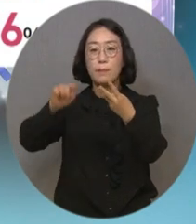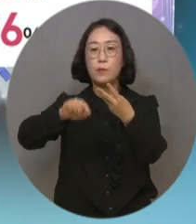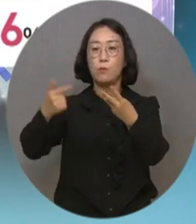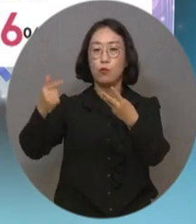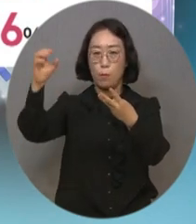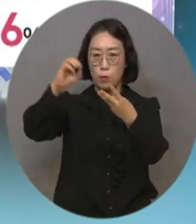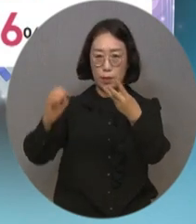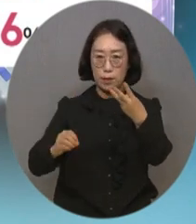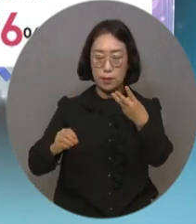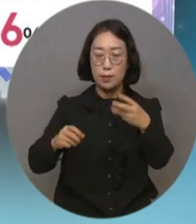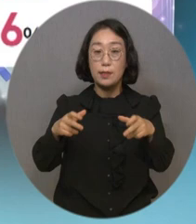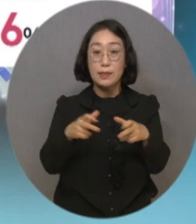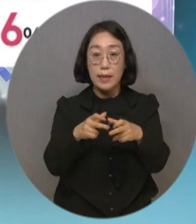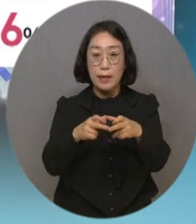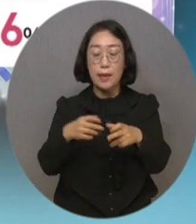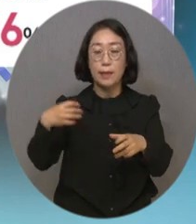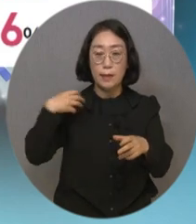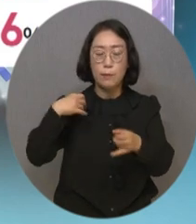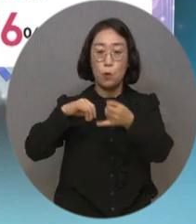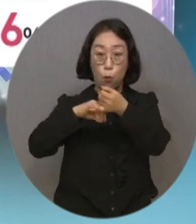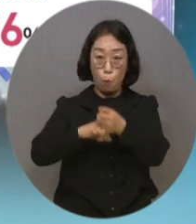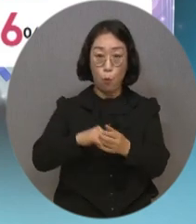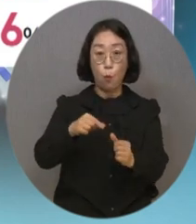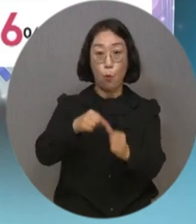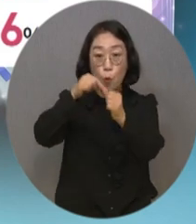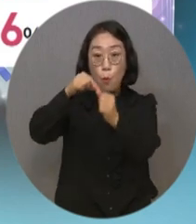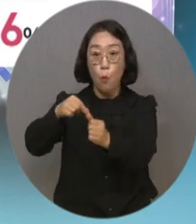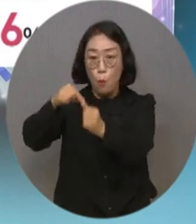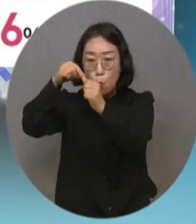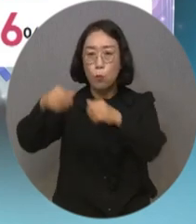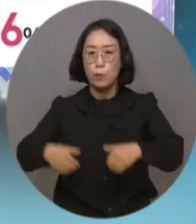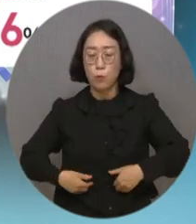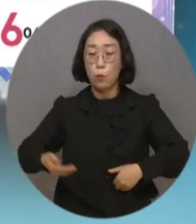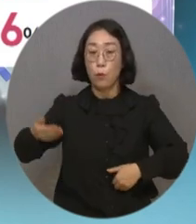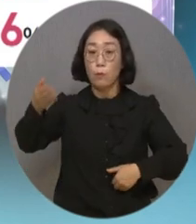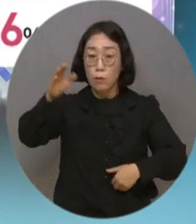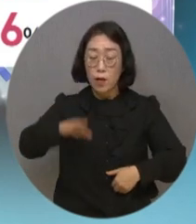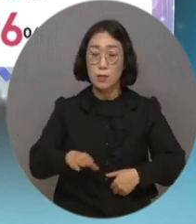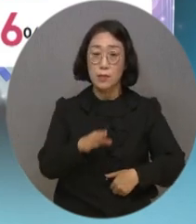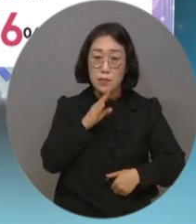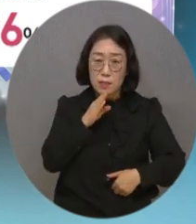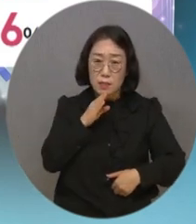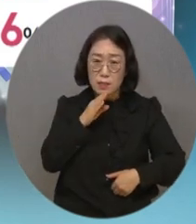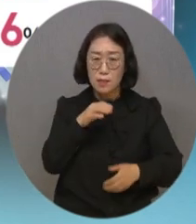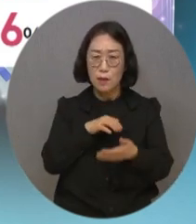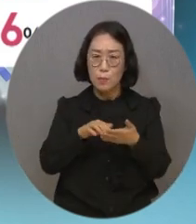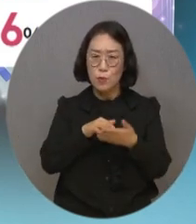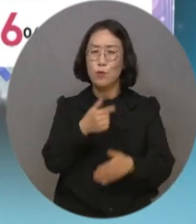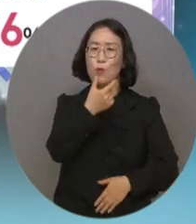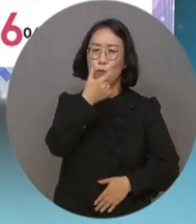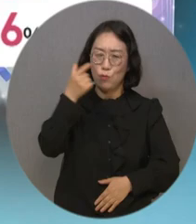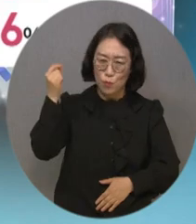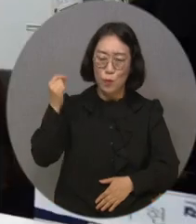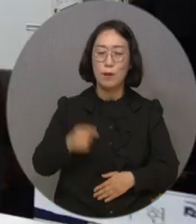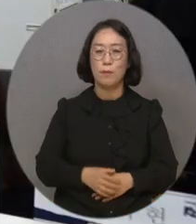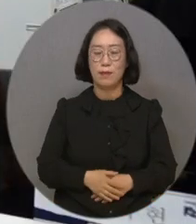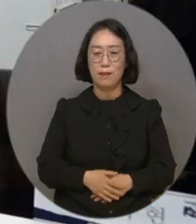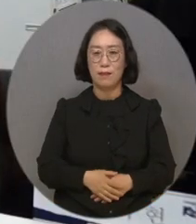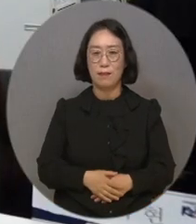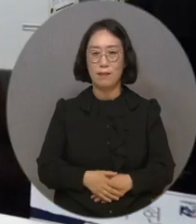장애인을 의무로 고용하도록 하고 있는데요. 그런데 현실적으로 이행률은 못 미치는 경우가 다반사입니다.